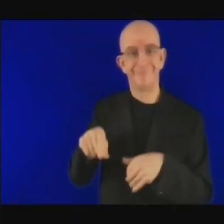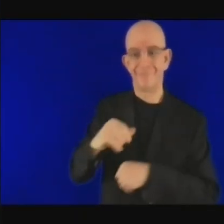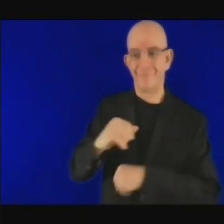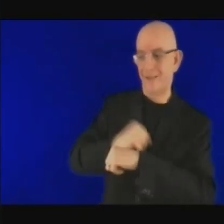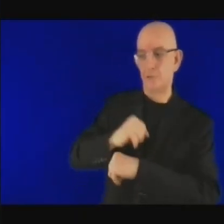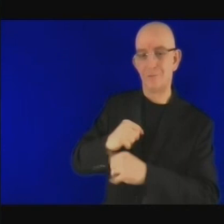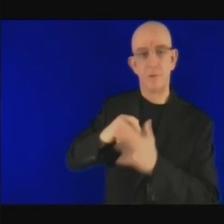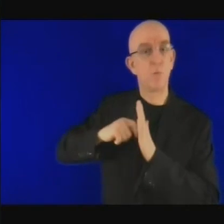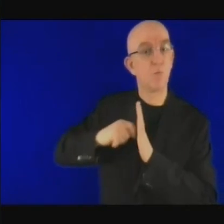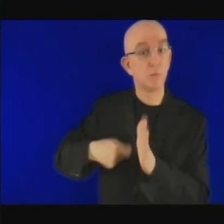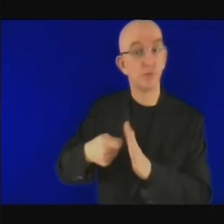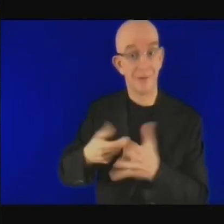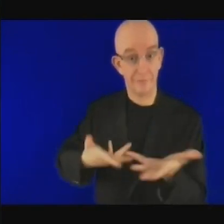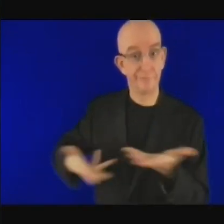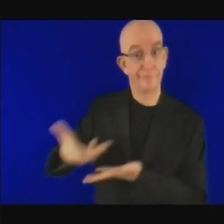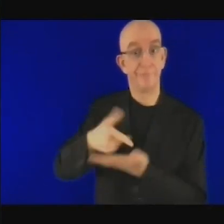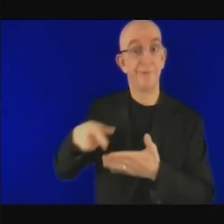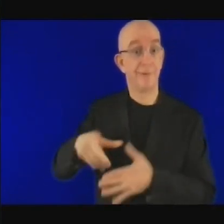différente du passé.